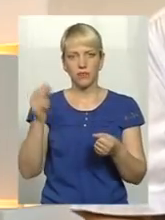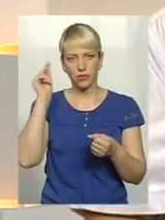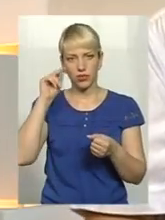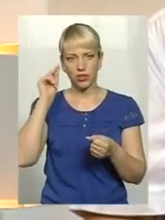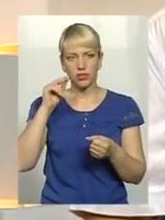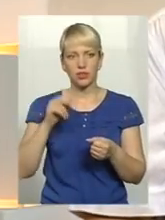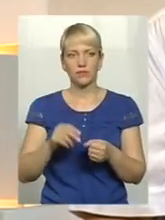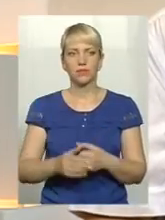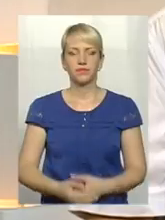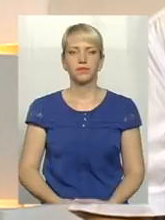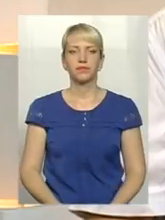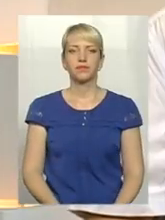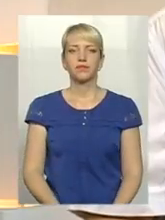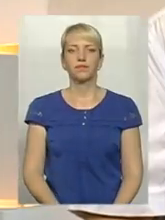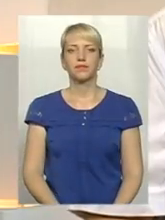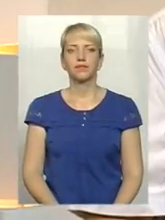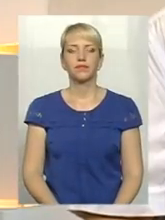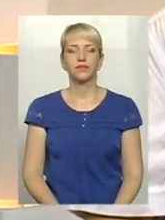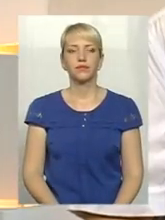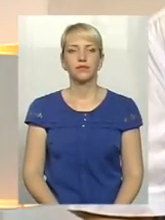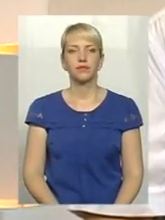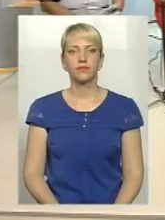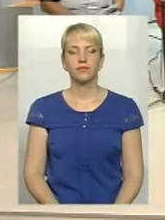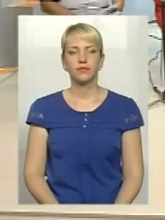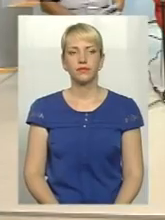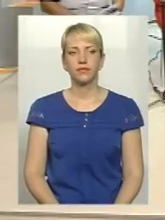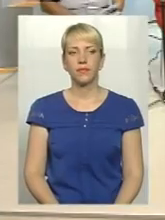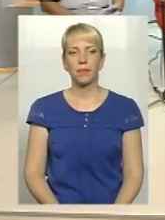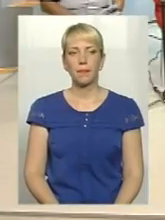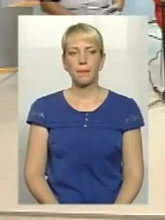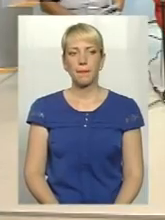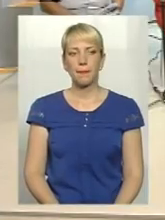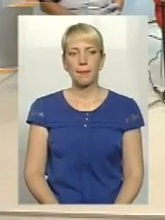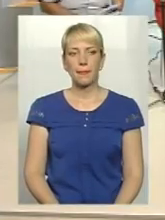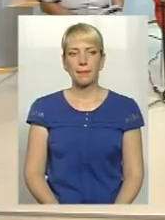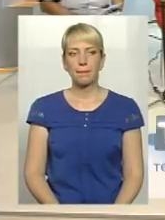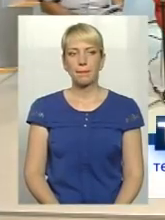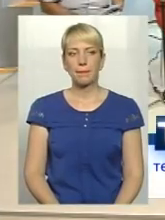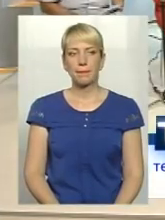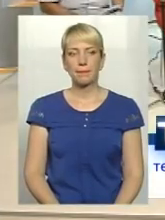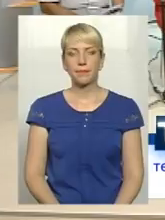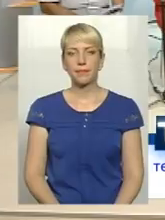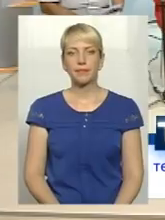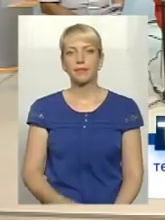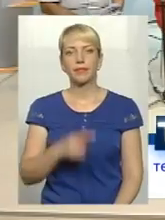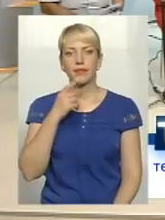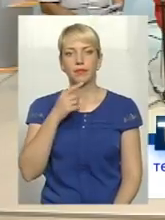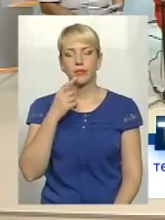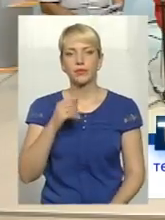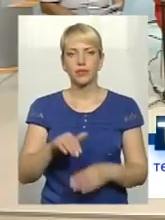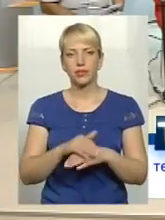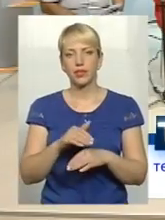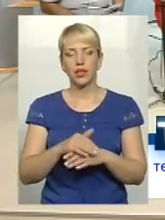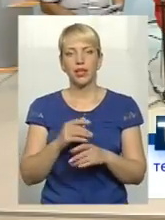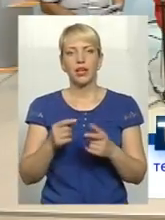цакінові. Дякую, велика пана Микола. Скажіть, будь ласка, чи реабілітація, яка проходить,